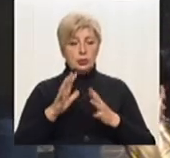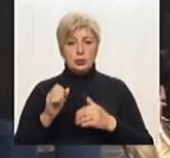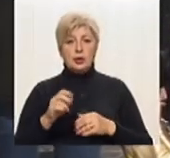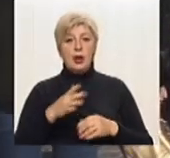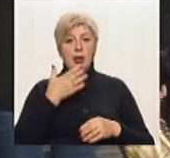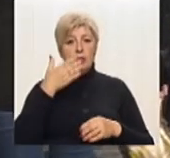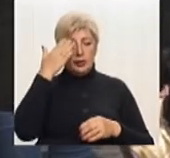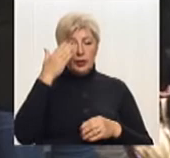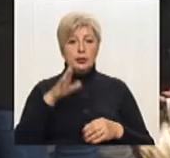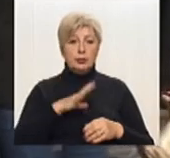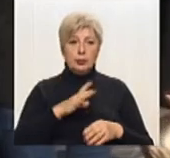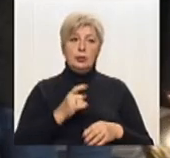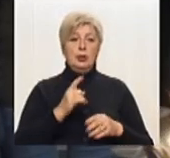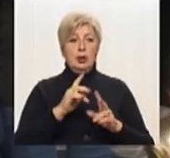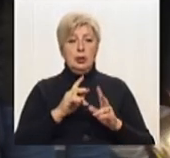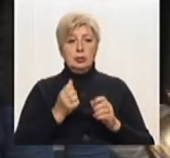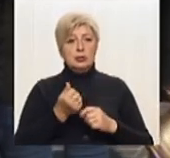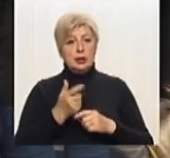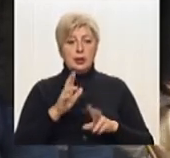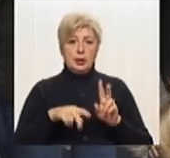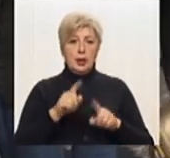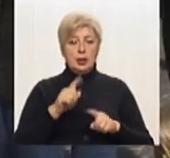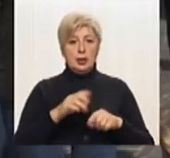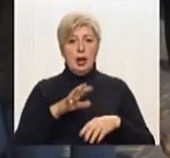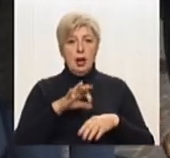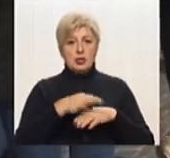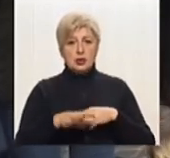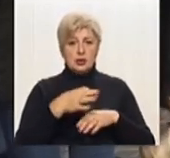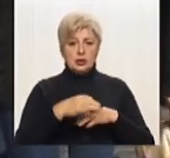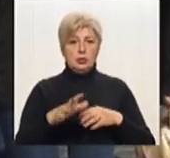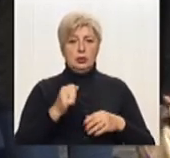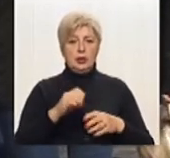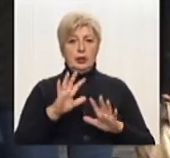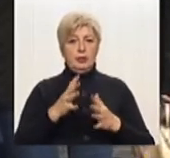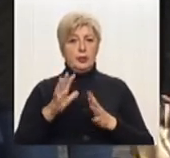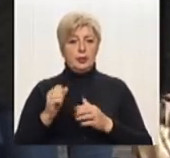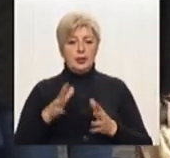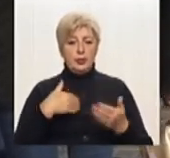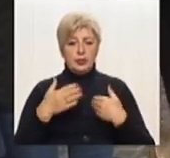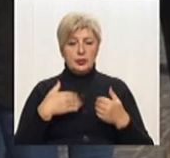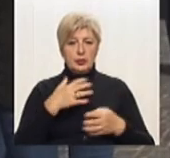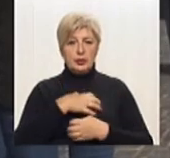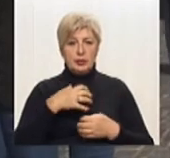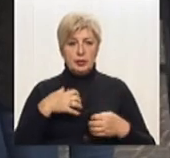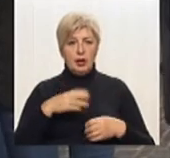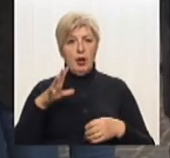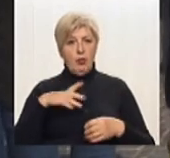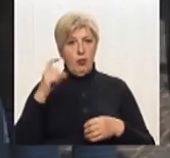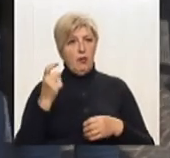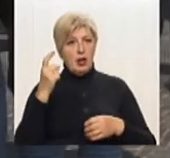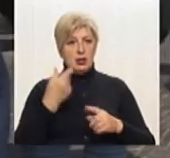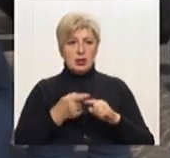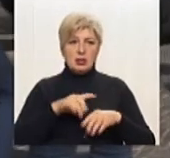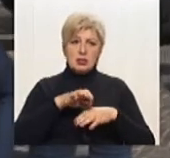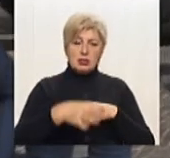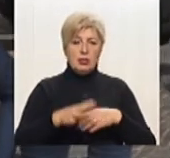«Влітку було кілька жорстоких випадків з собаками. Був пес Бім, якого бив та мучив його хазяїн. Волонтерам вдалося його відібрати. Також